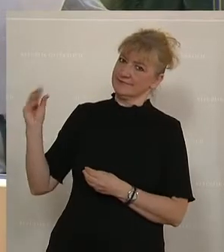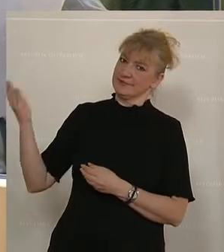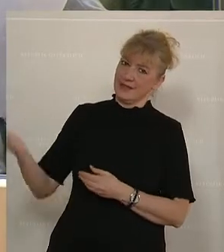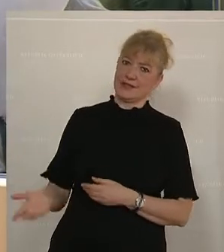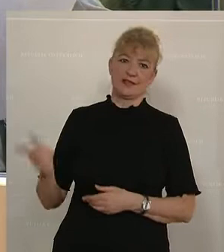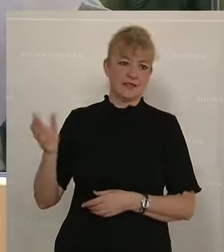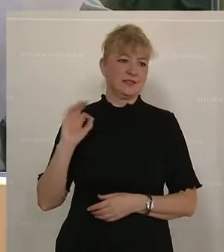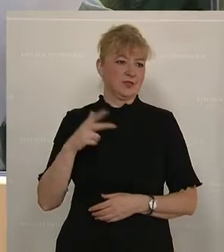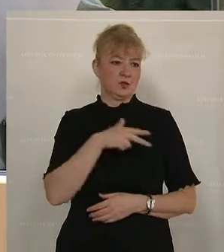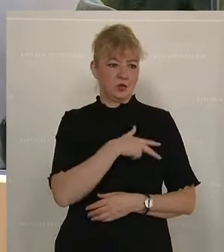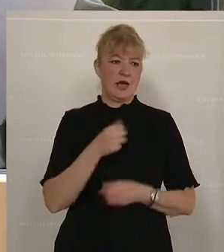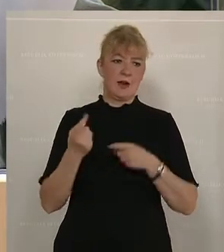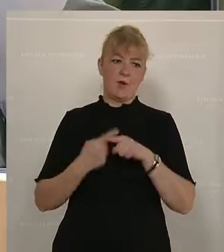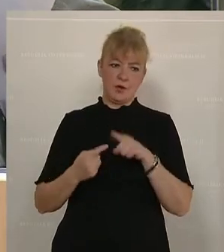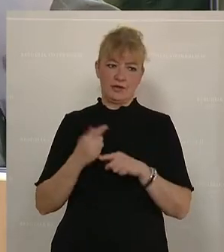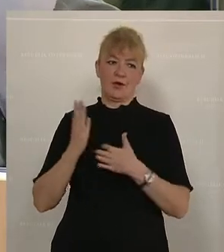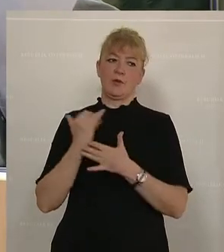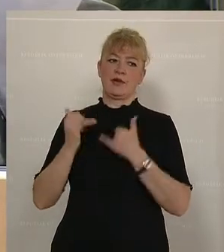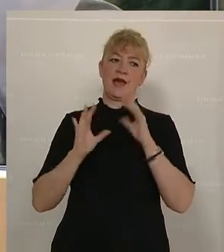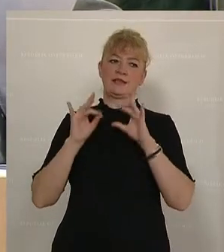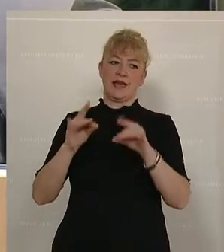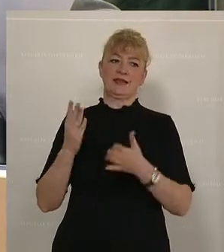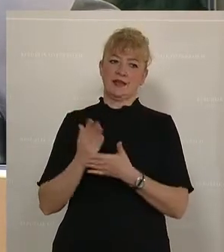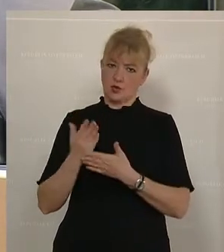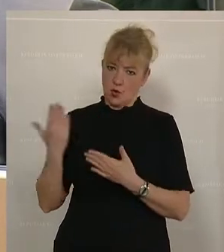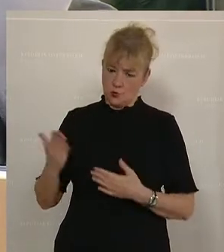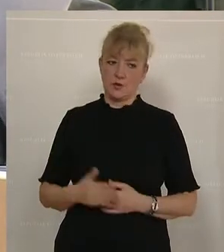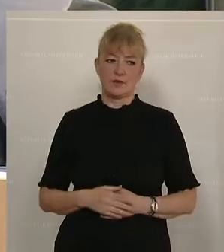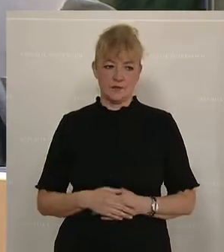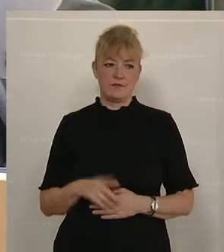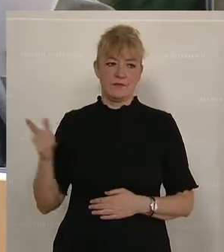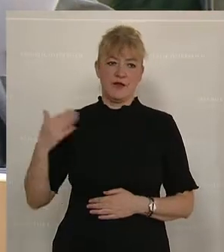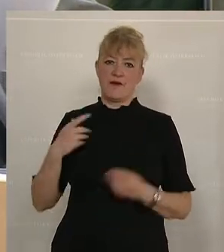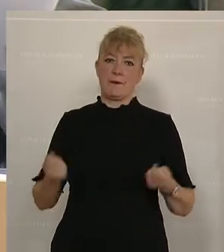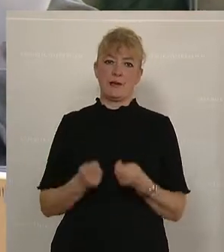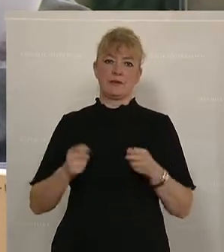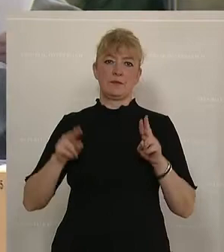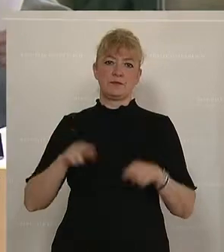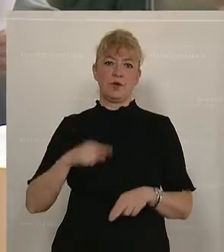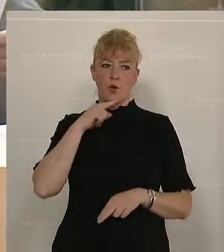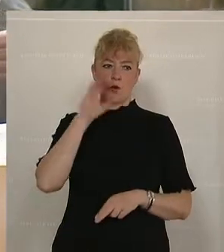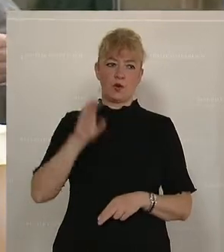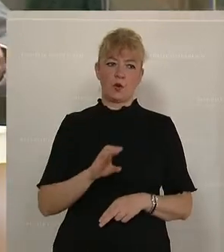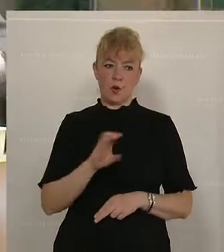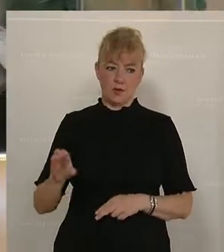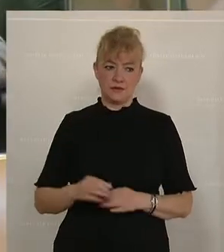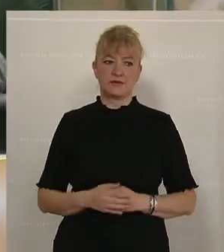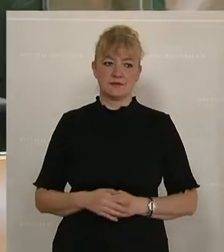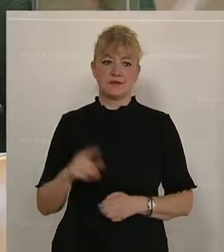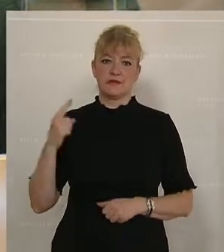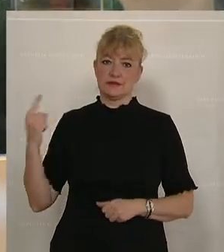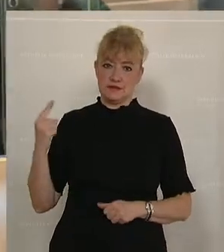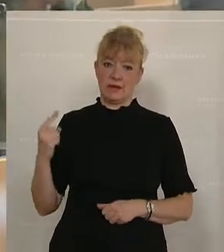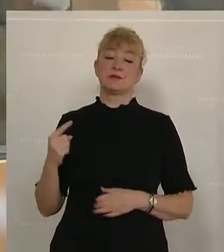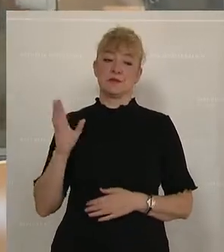Sozialpolitiker über Jahrzehnte. Über Jahrzehnte. Er war Betriebsrat beim Roten Kreuz. Und er hat